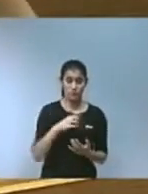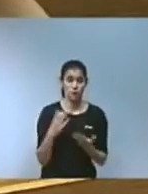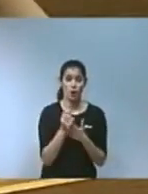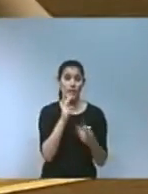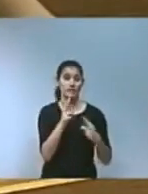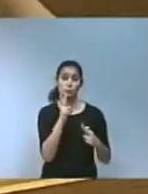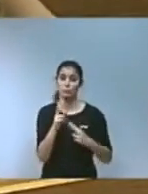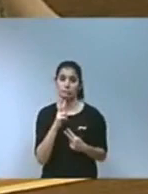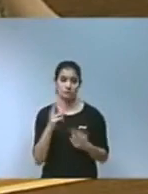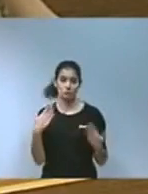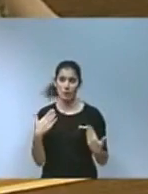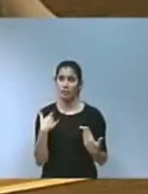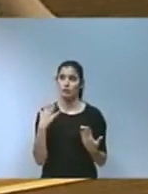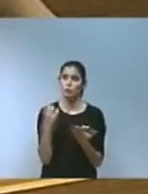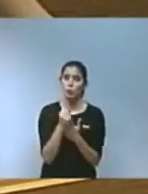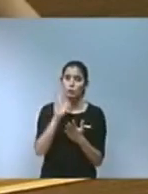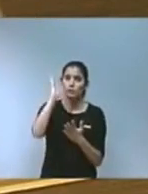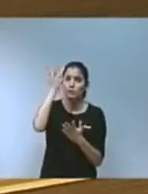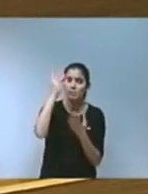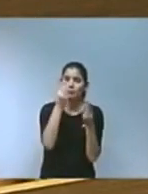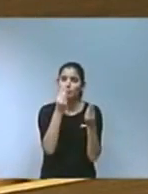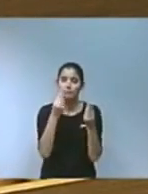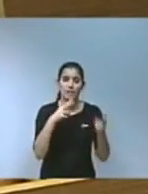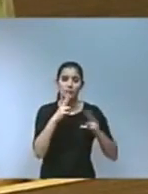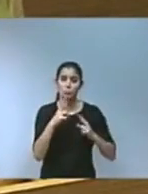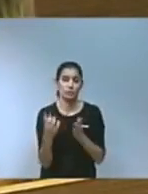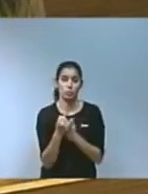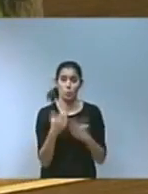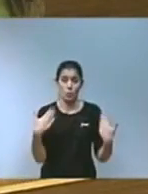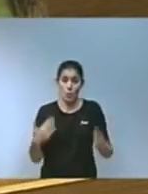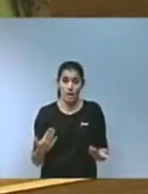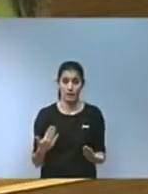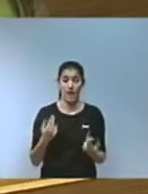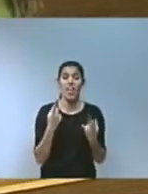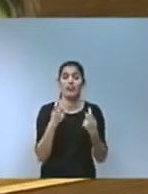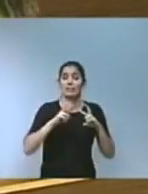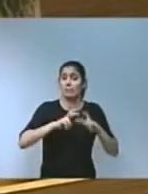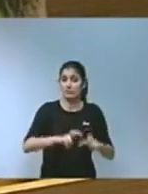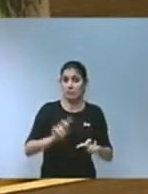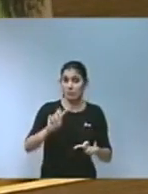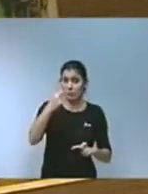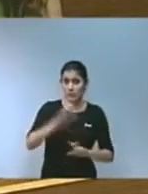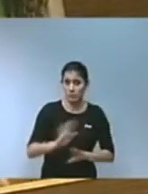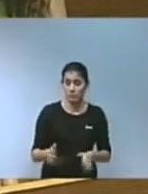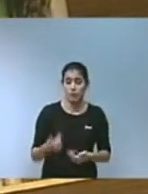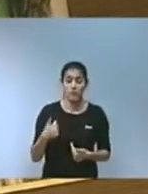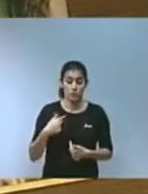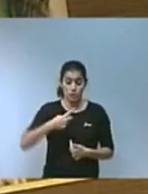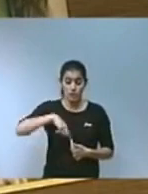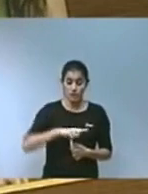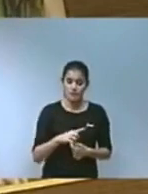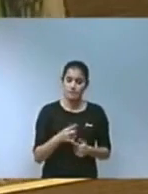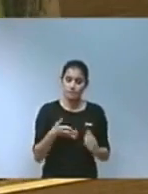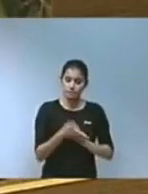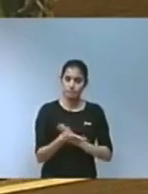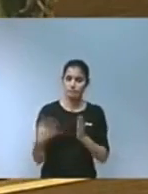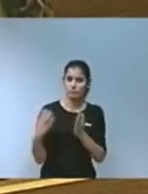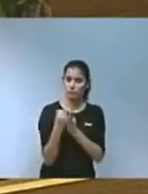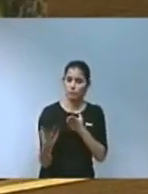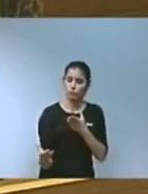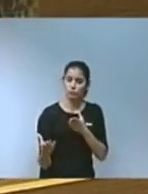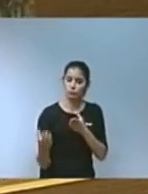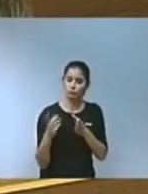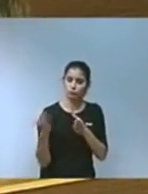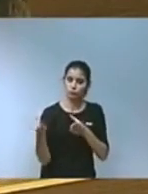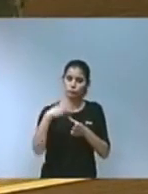els fenòmens que viurem. No hi ha aquí ni on ni quan que puga quedar-se al marge en tots els jocs ja els he